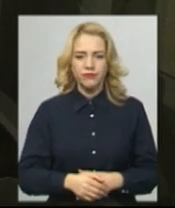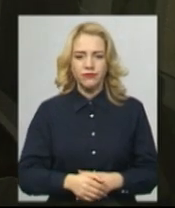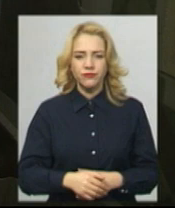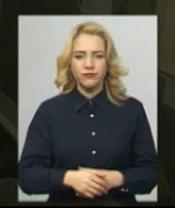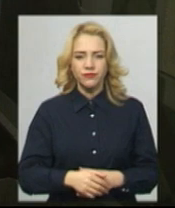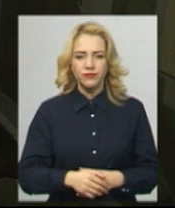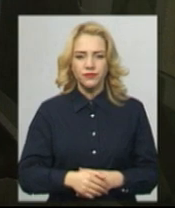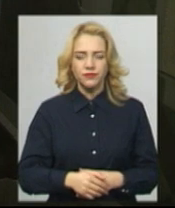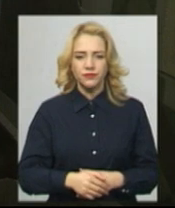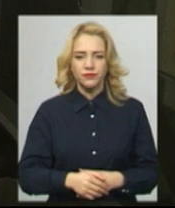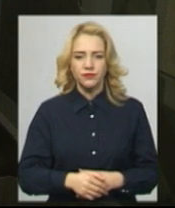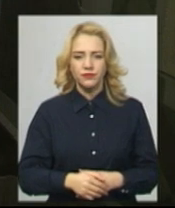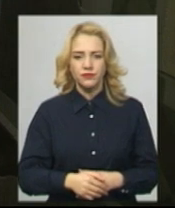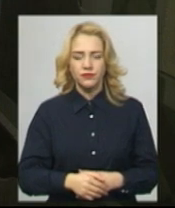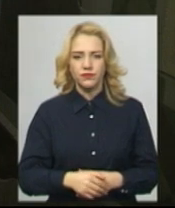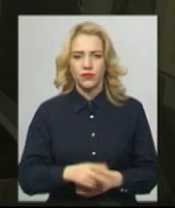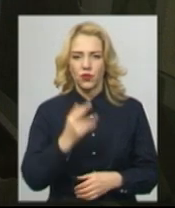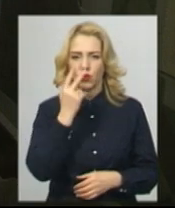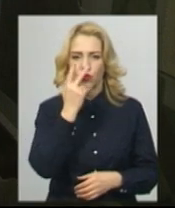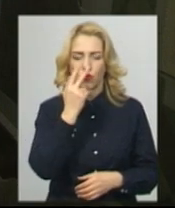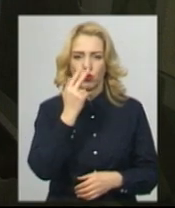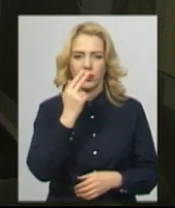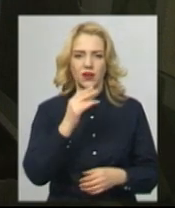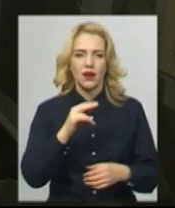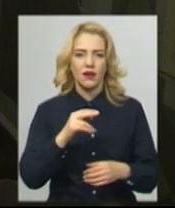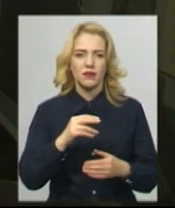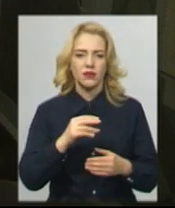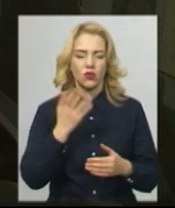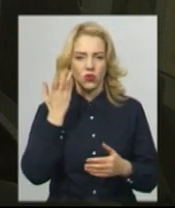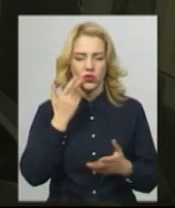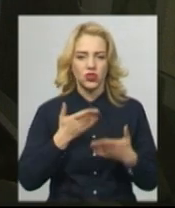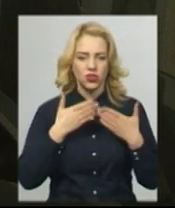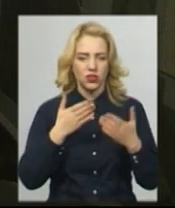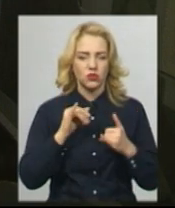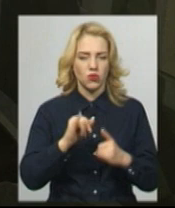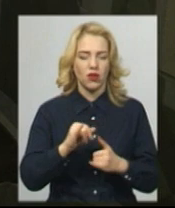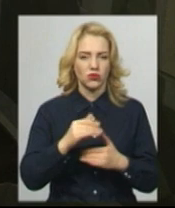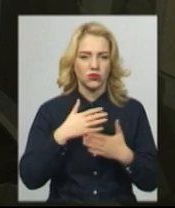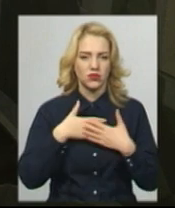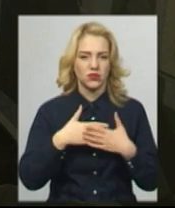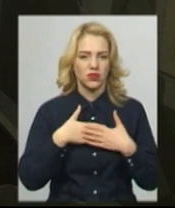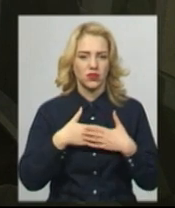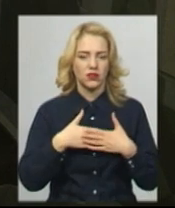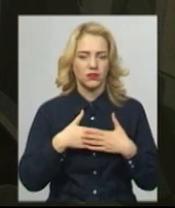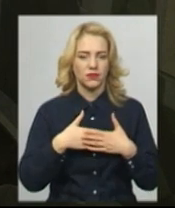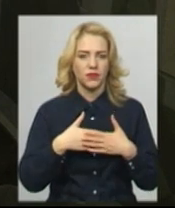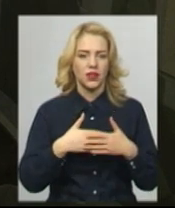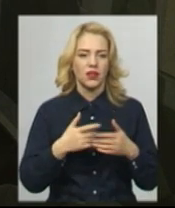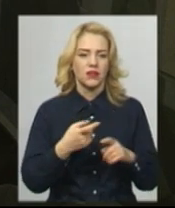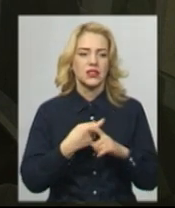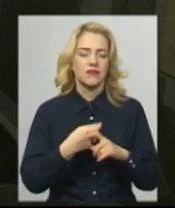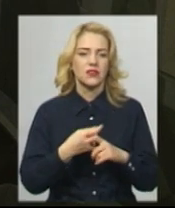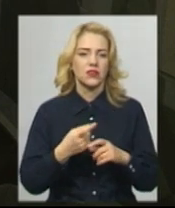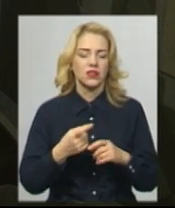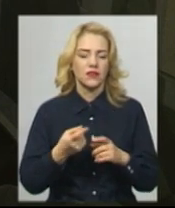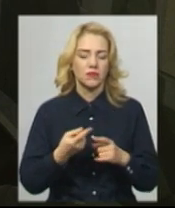при читанні, погано дихав, в'язку з чим був переведений